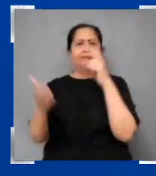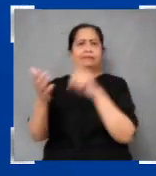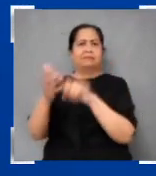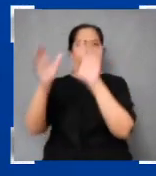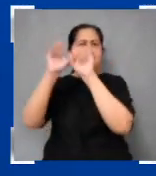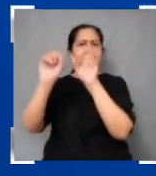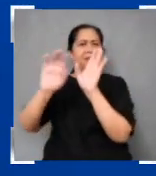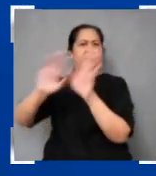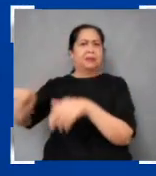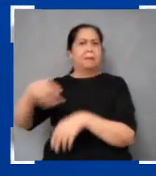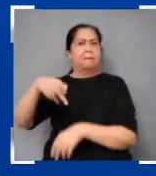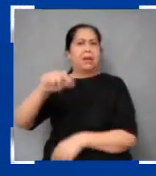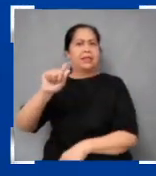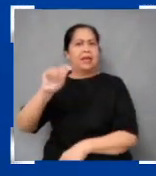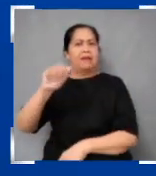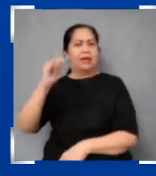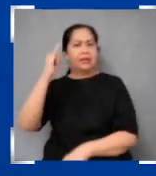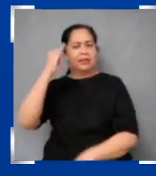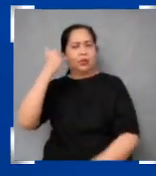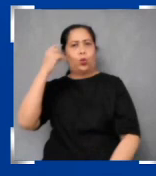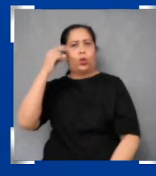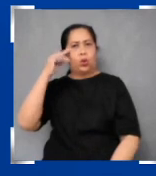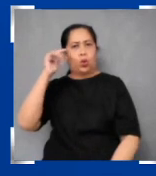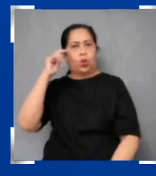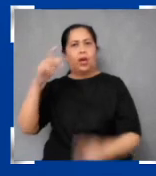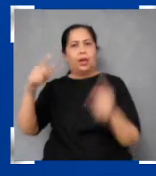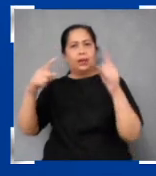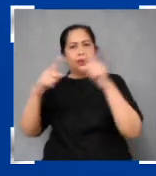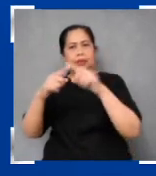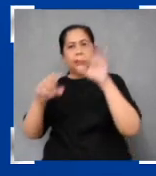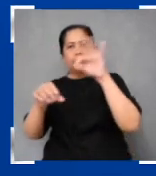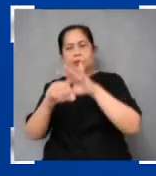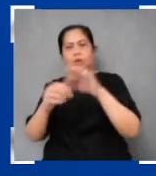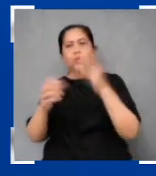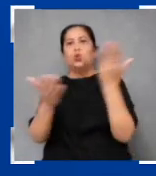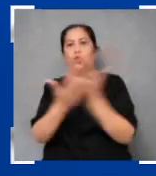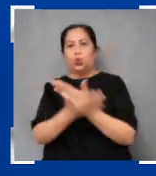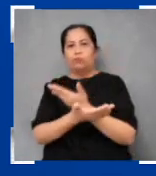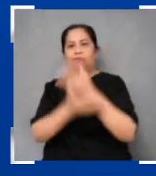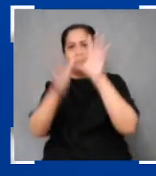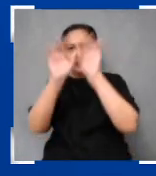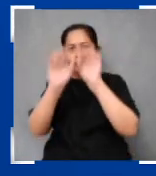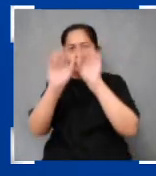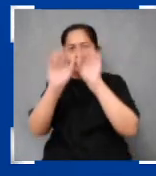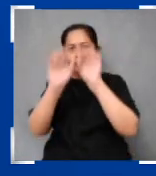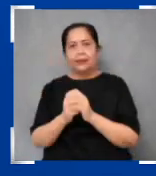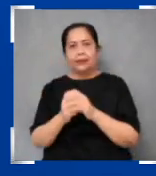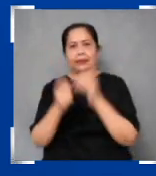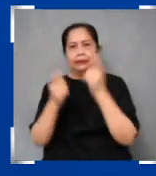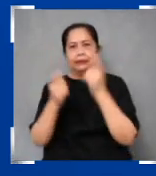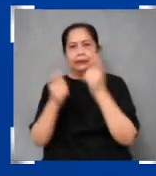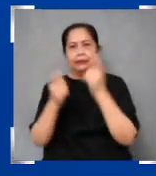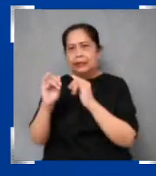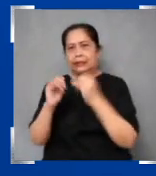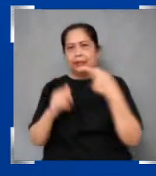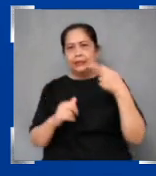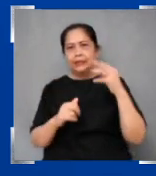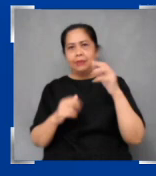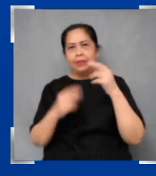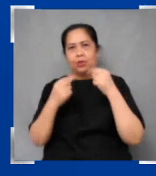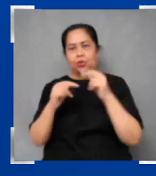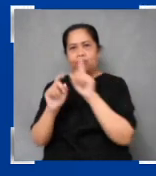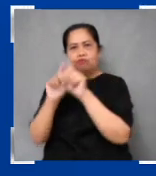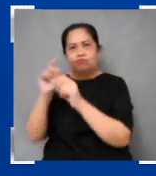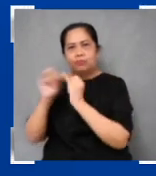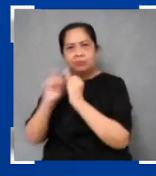si Wico hanggang sa makapaghalal ng bagong presidente. Sinusubukan pa ng GMA News na makuha ang panig ni Wico